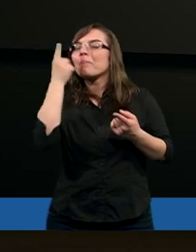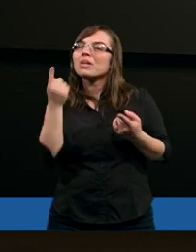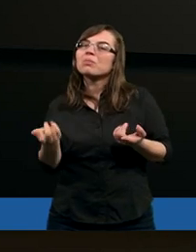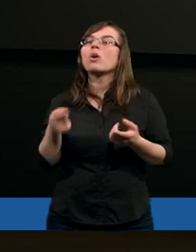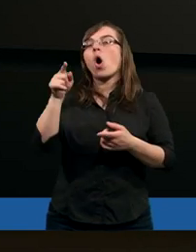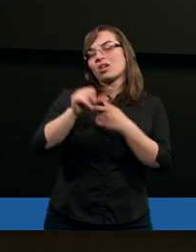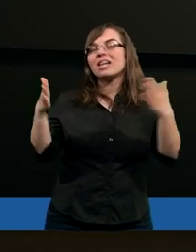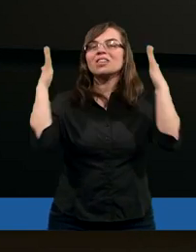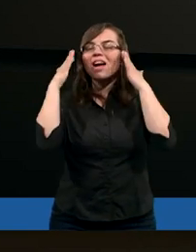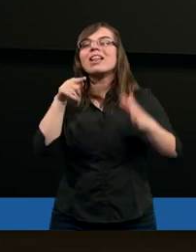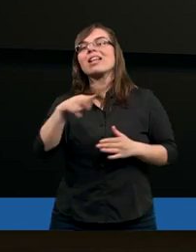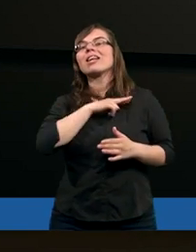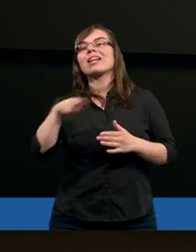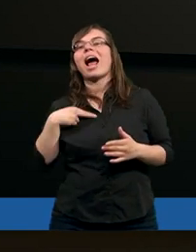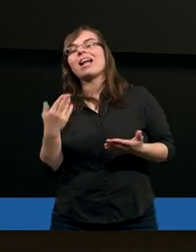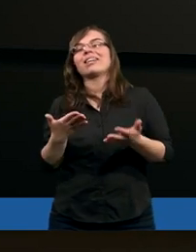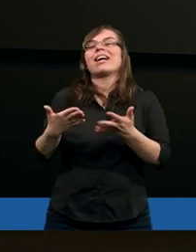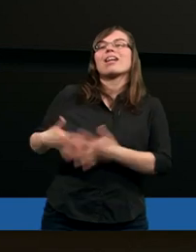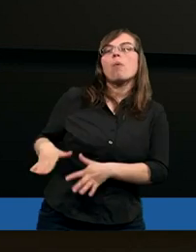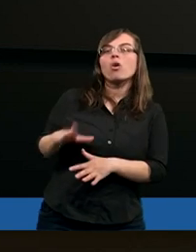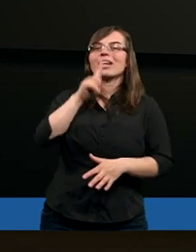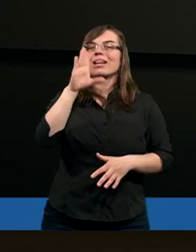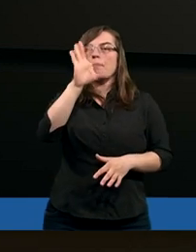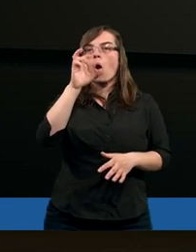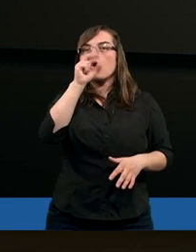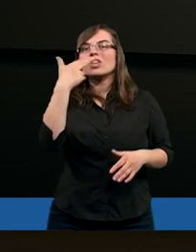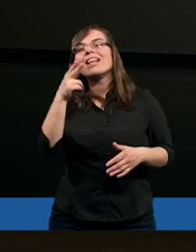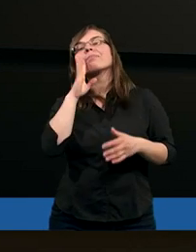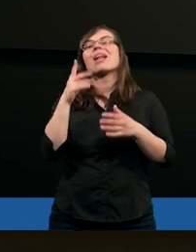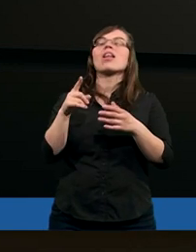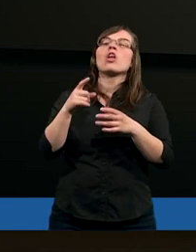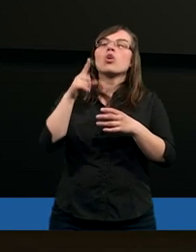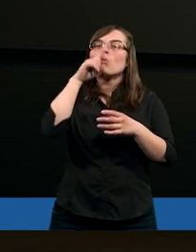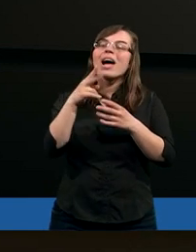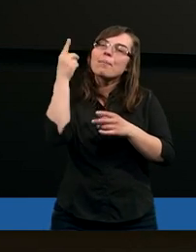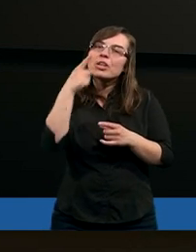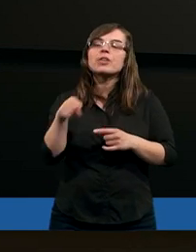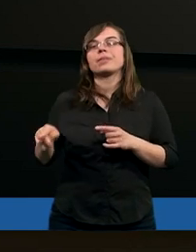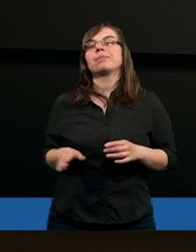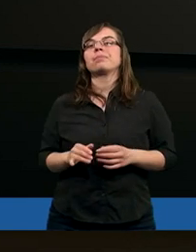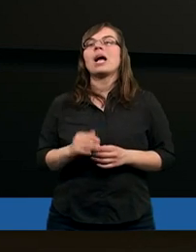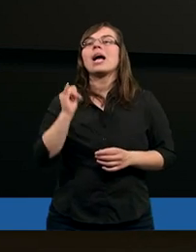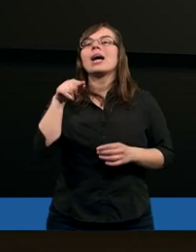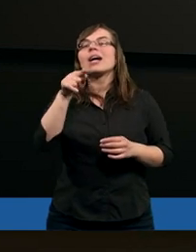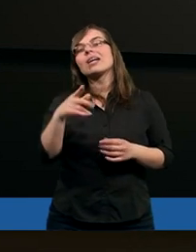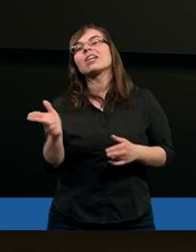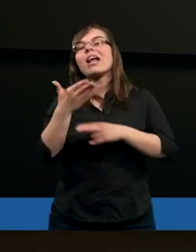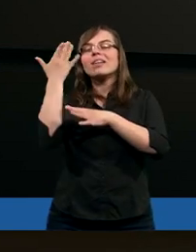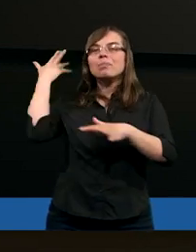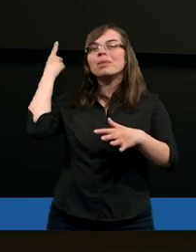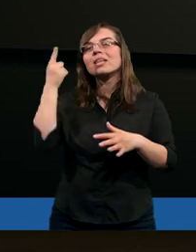I On jest świadomy tych naszych ocen. On był świadomy tego, co o Nim myślał kiedyś